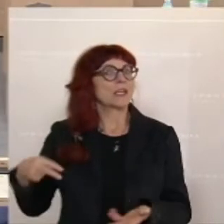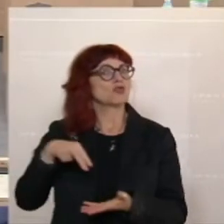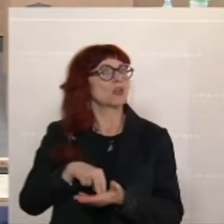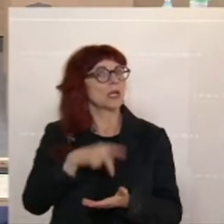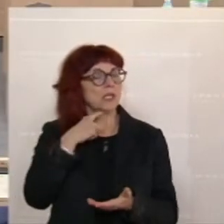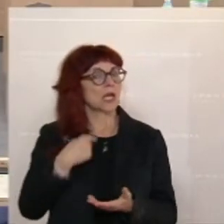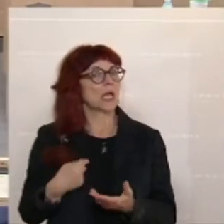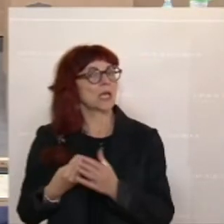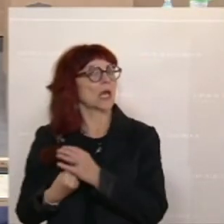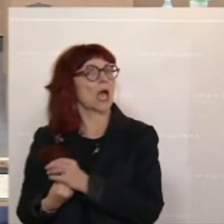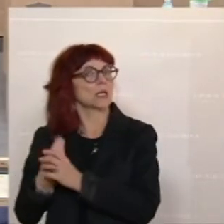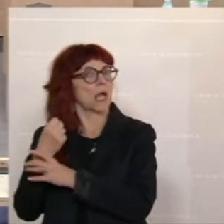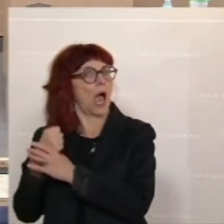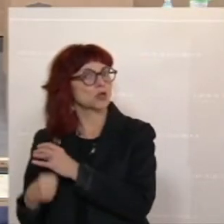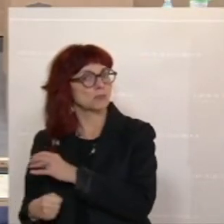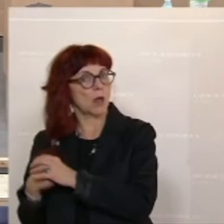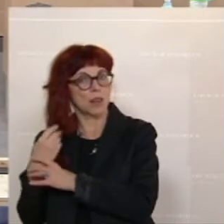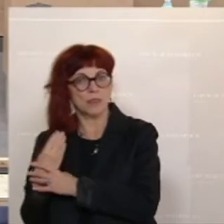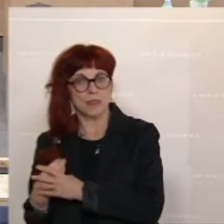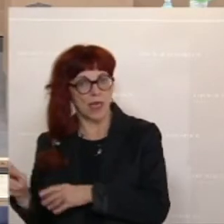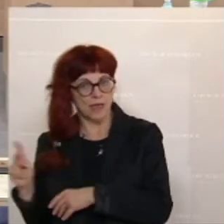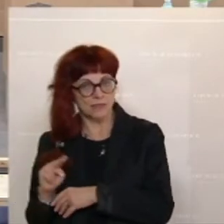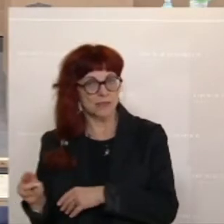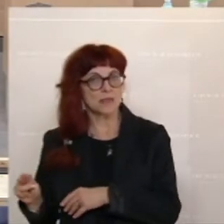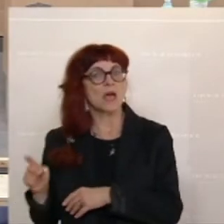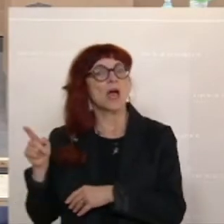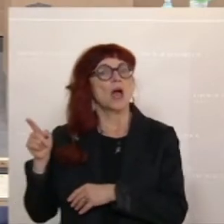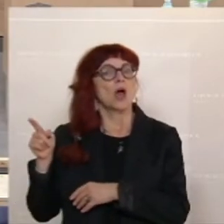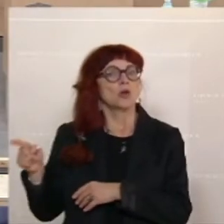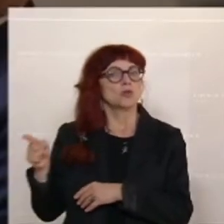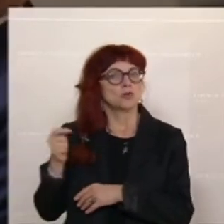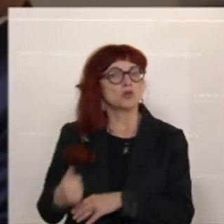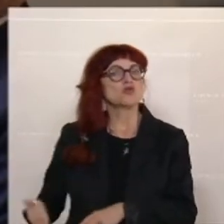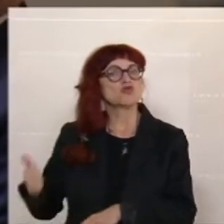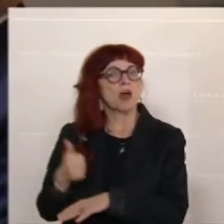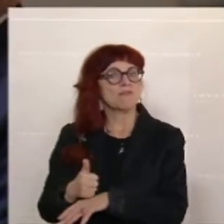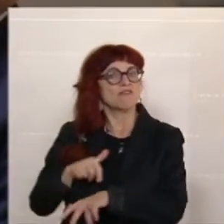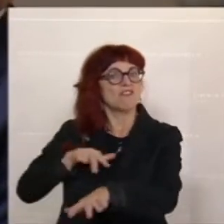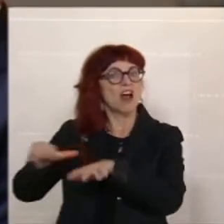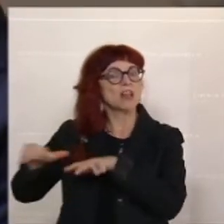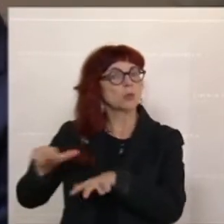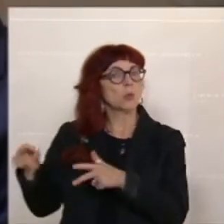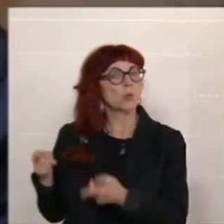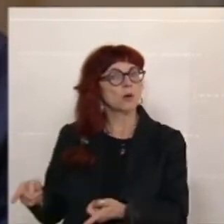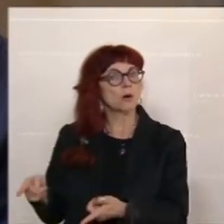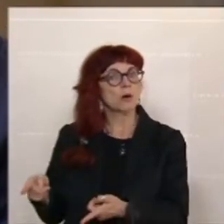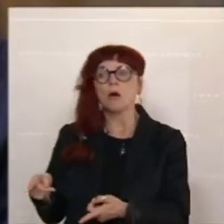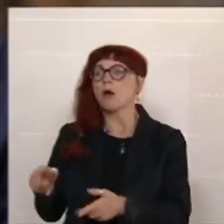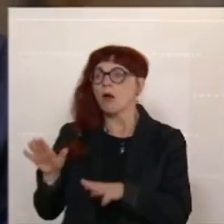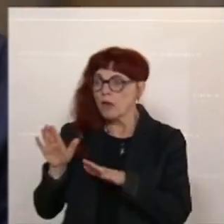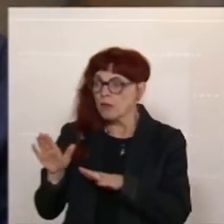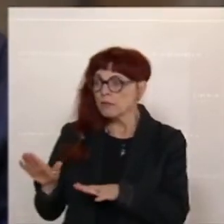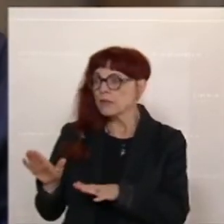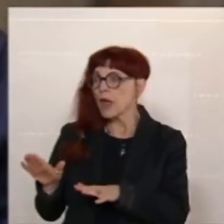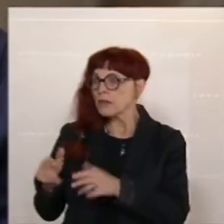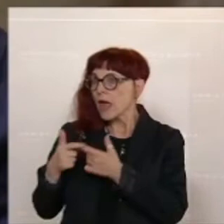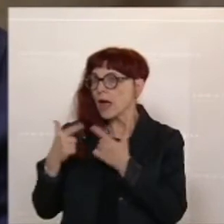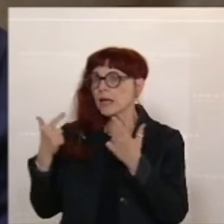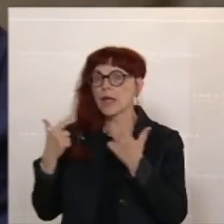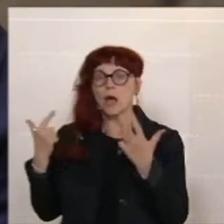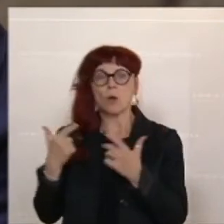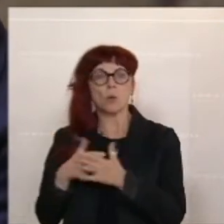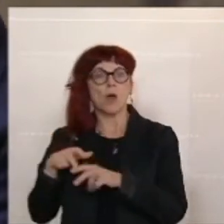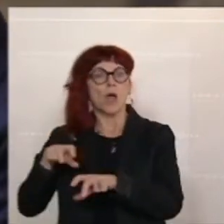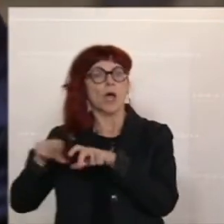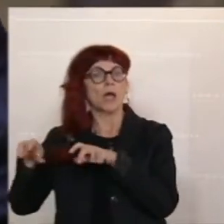Sie können nämlich von der Mehrheit hier beigeschafft werden. Sie sind Chef der Verwaltung und haben hier zu rechtfertigen, was die